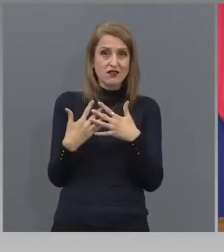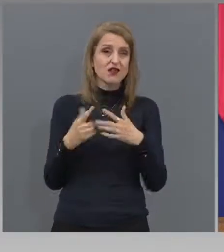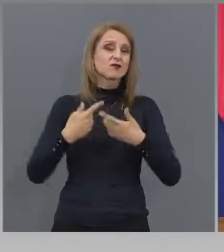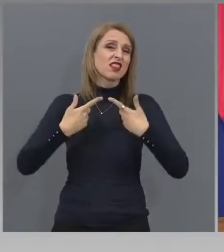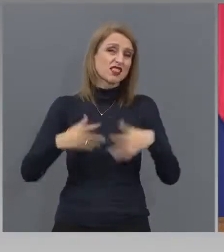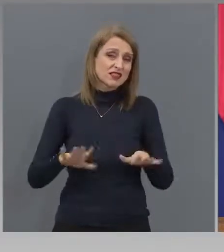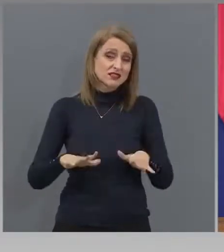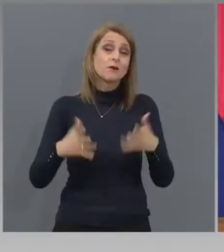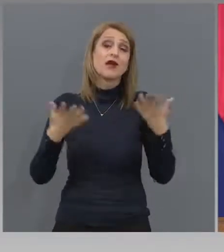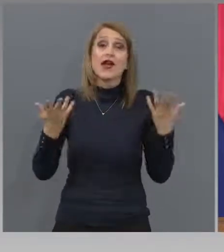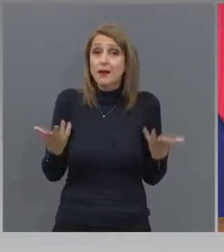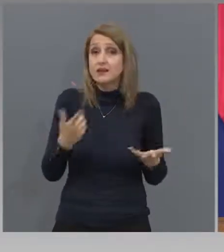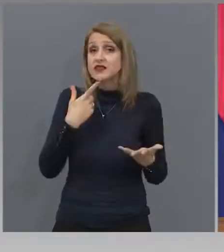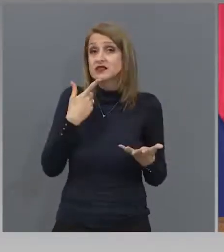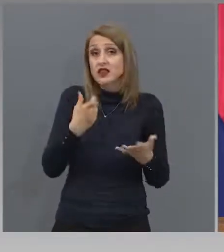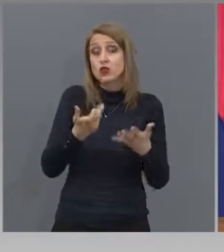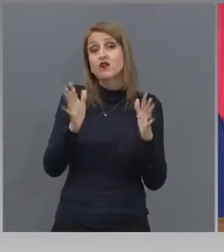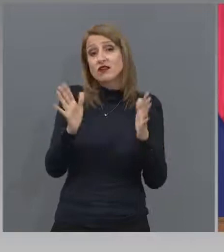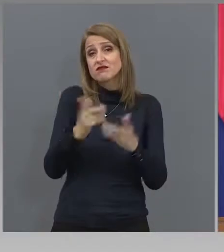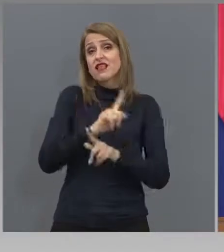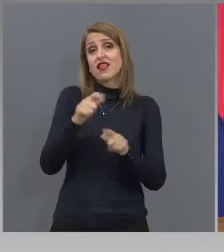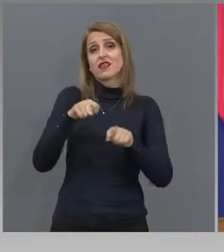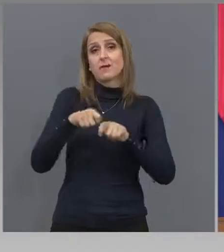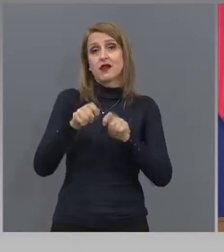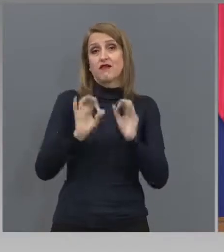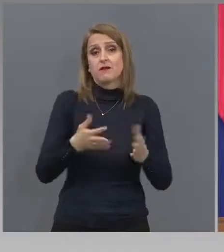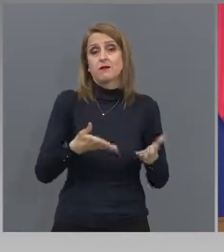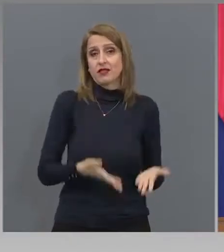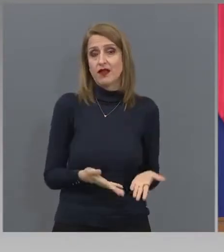Затова дайте да не го правиме по този начин.